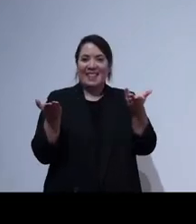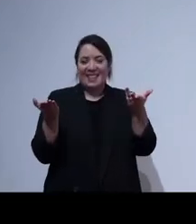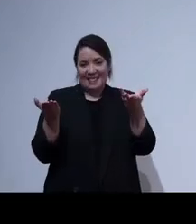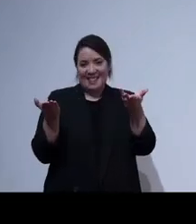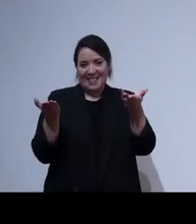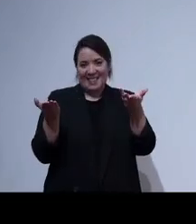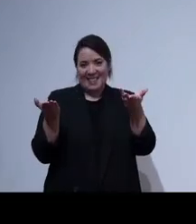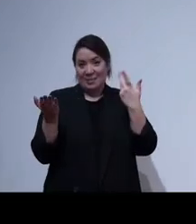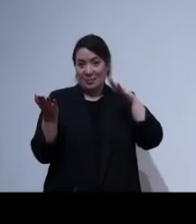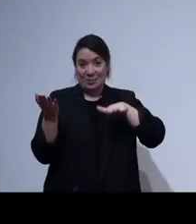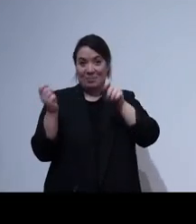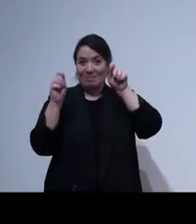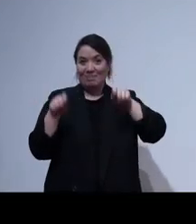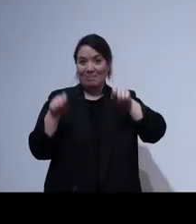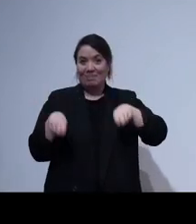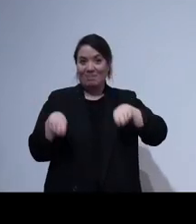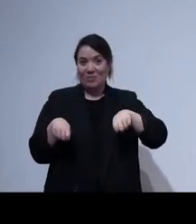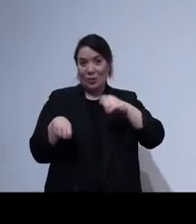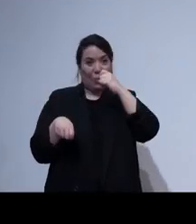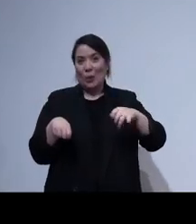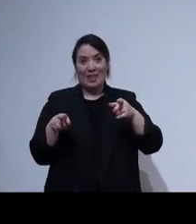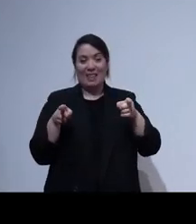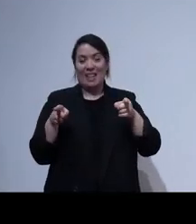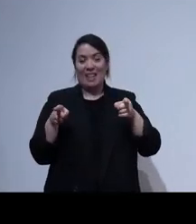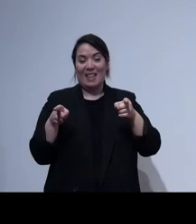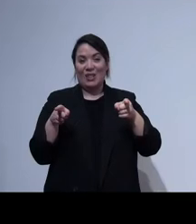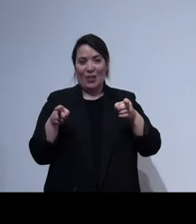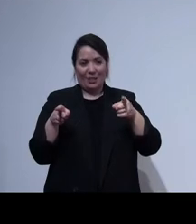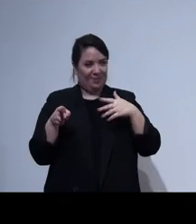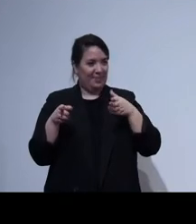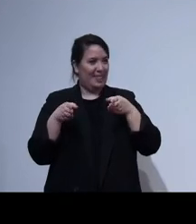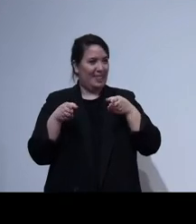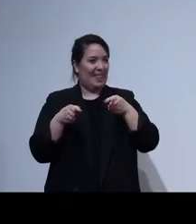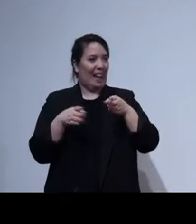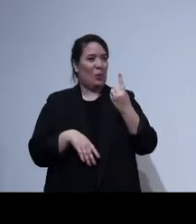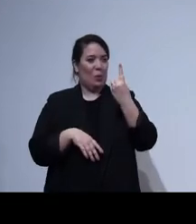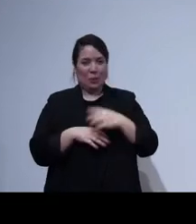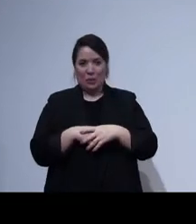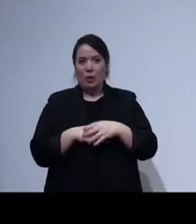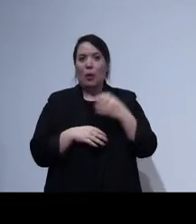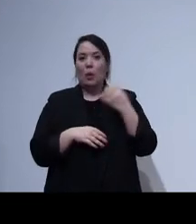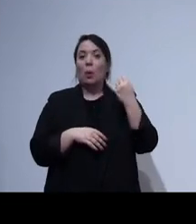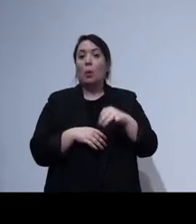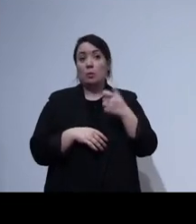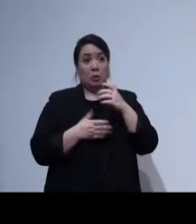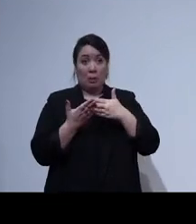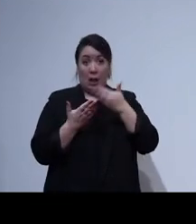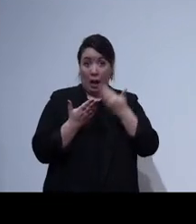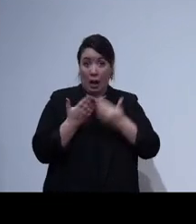sta per cominciare l'ultima sessione in track 1, ultima non per importanza.